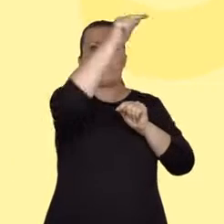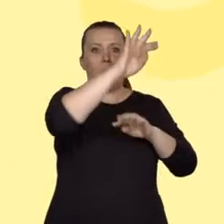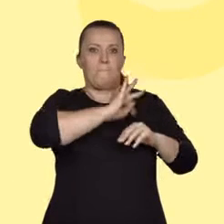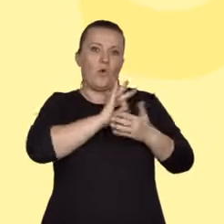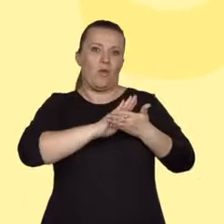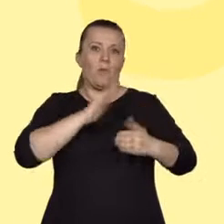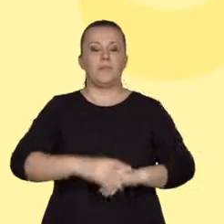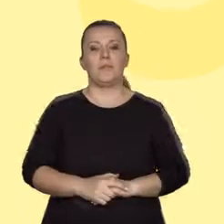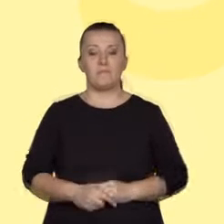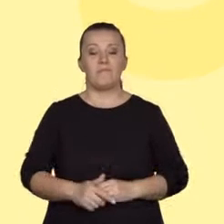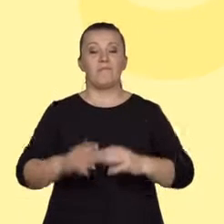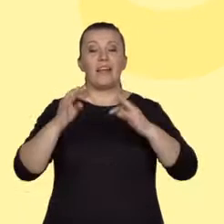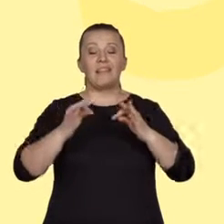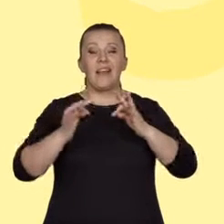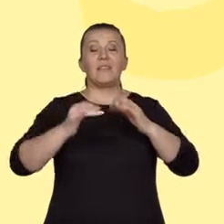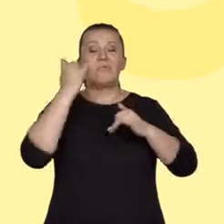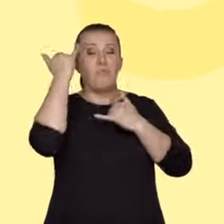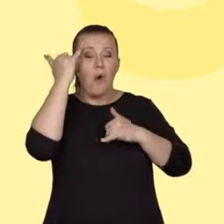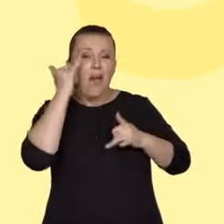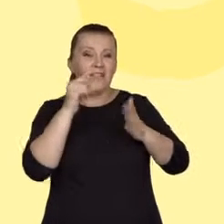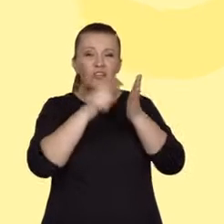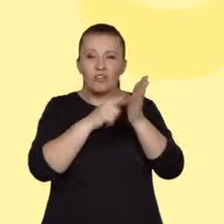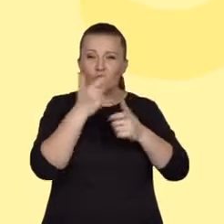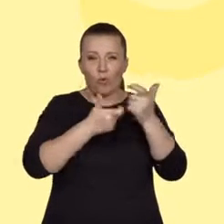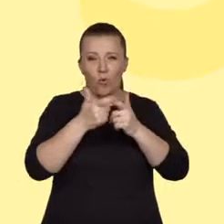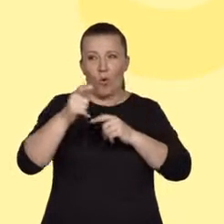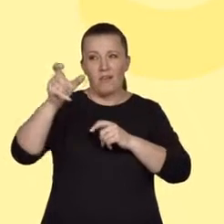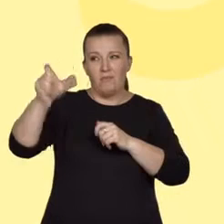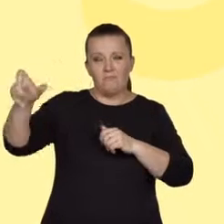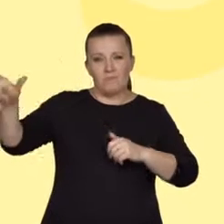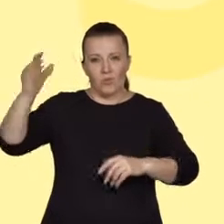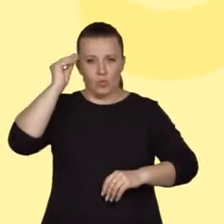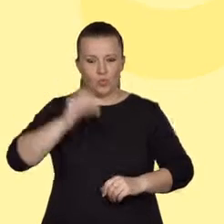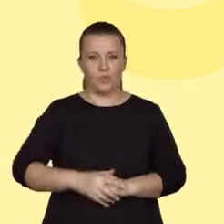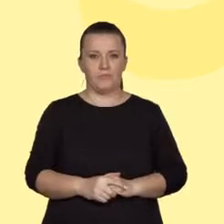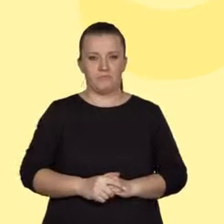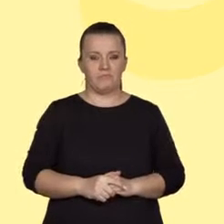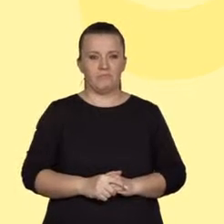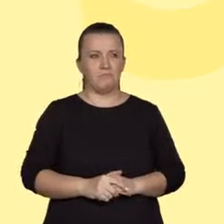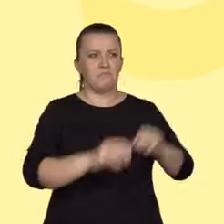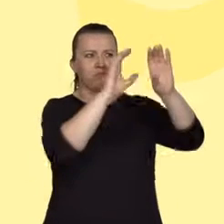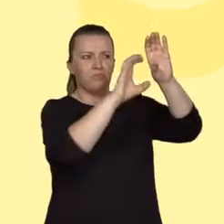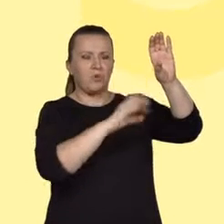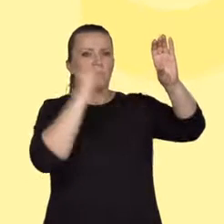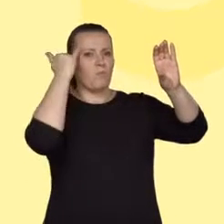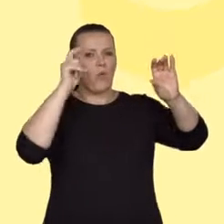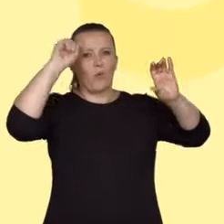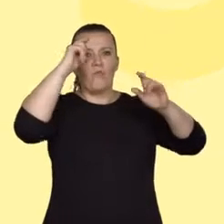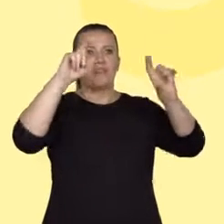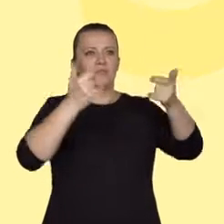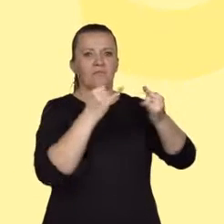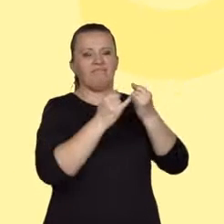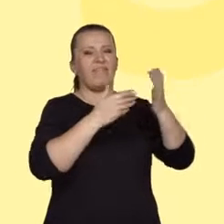kompozycyjne. Najważniejszym jest brak zamysłu kompozycyjnego, czyli nie widać, aby autor zastanowił się nad porządkiem swojej wypowiedzi.